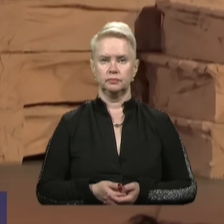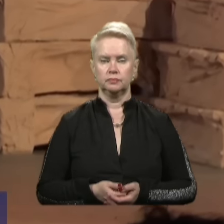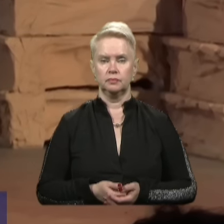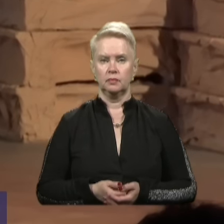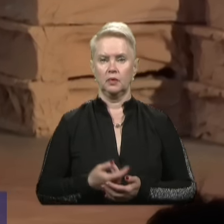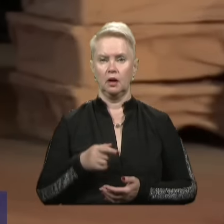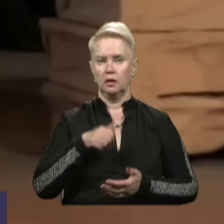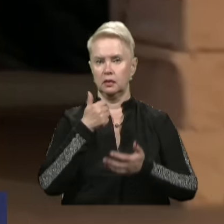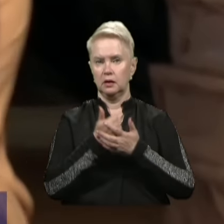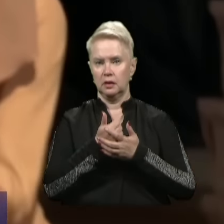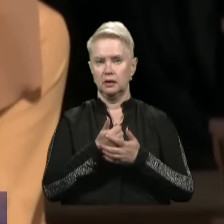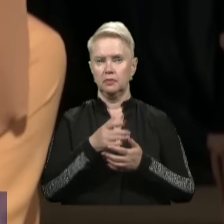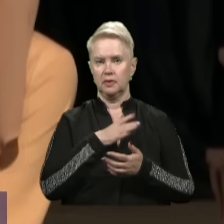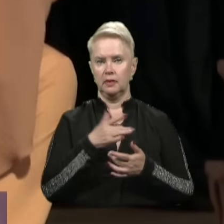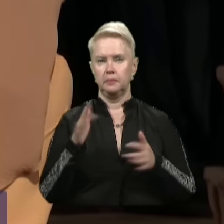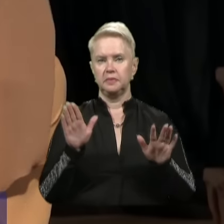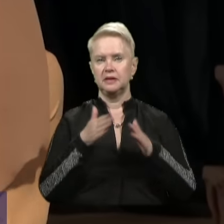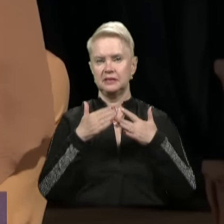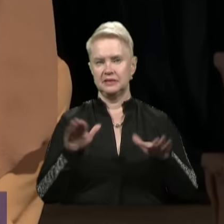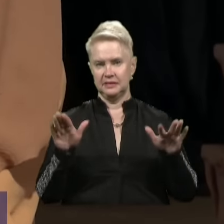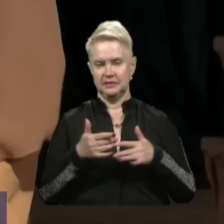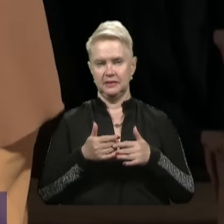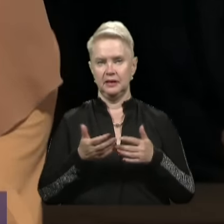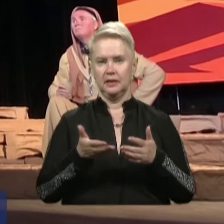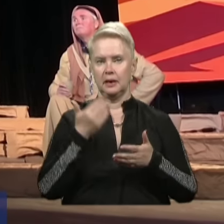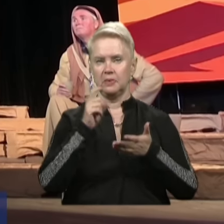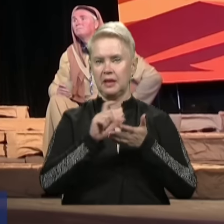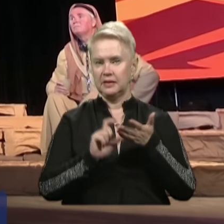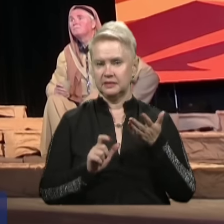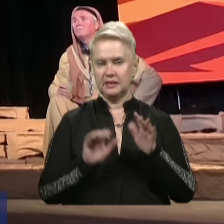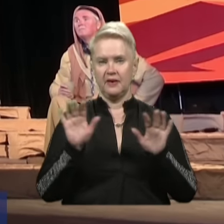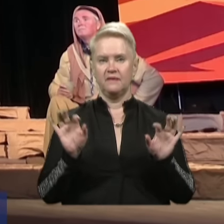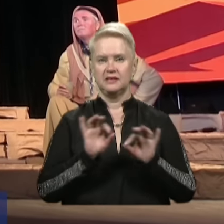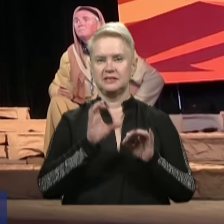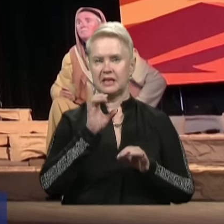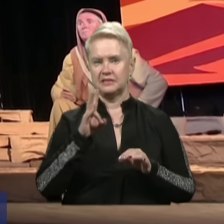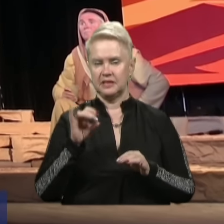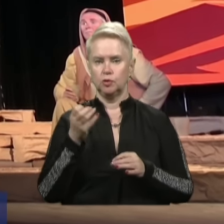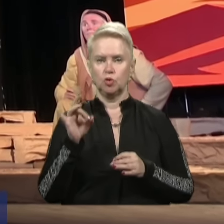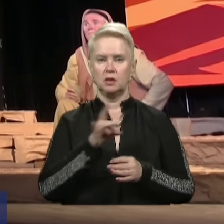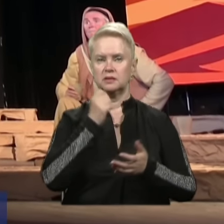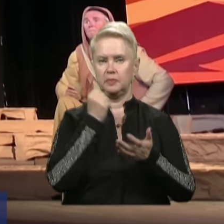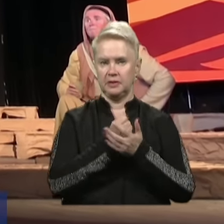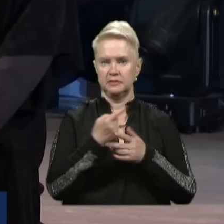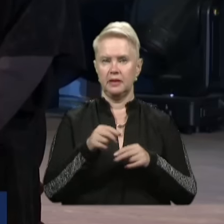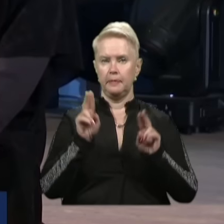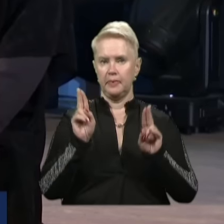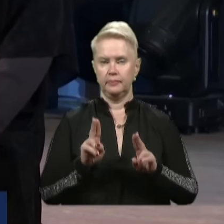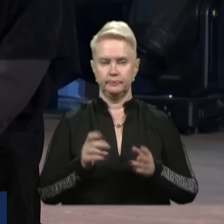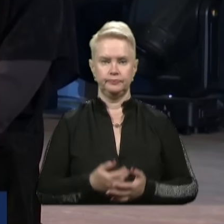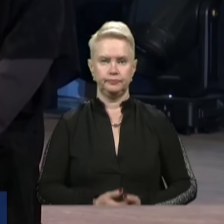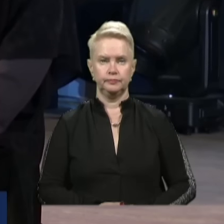Фішкою театру ДГУ завжди були пісні, які глядачі розбирали на цитати. Вистава «Сне» ще раз підтвердила це правило.